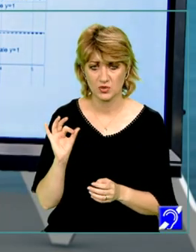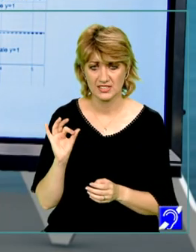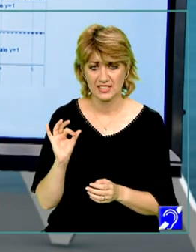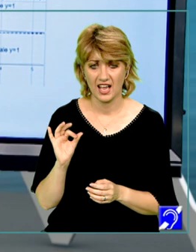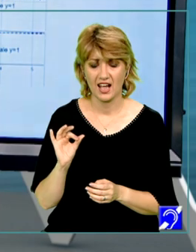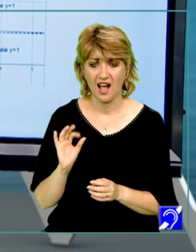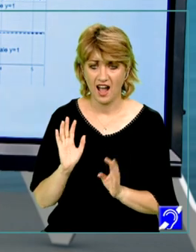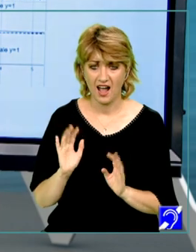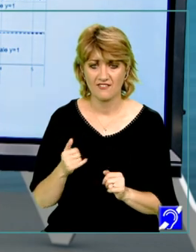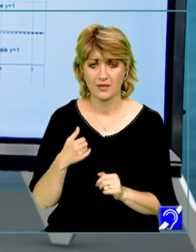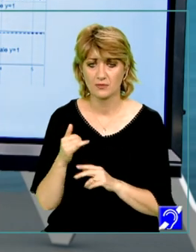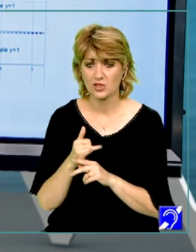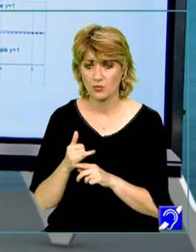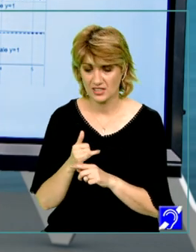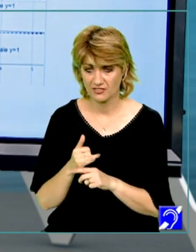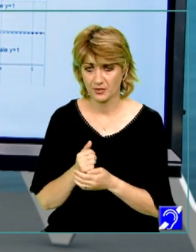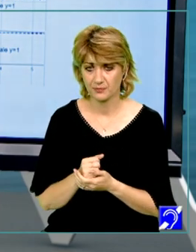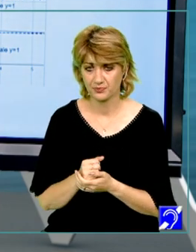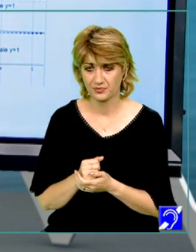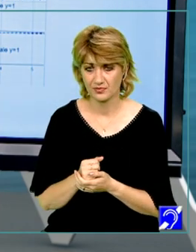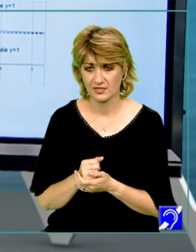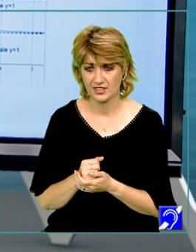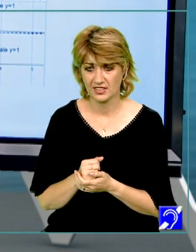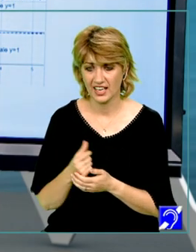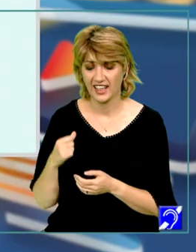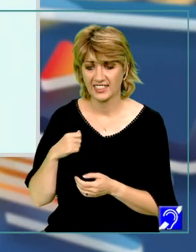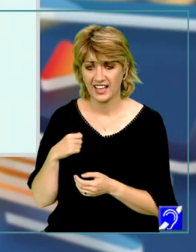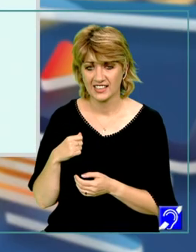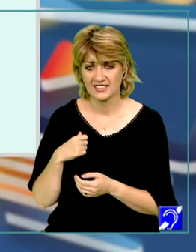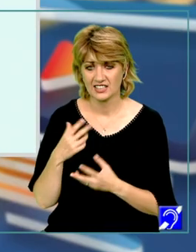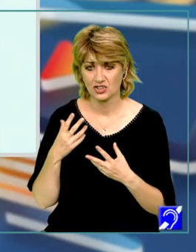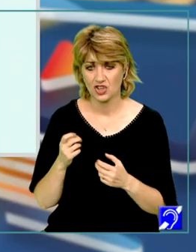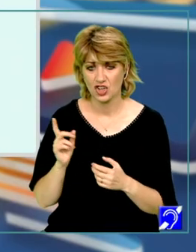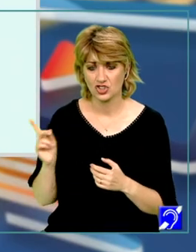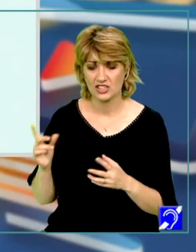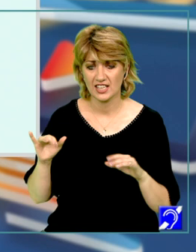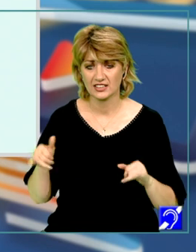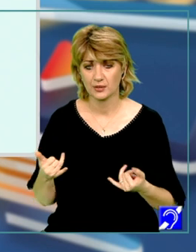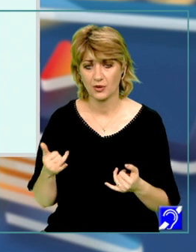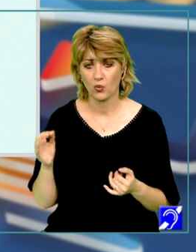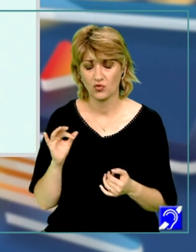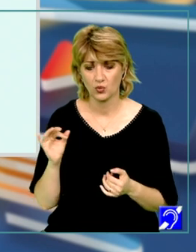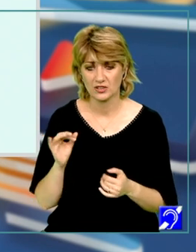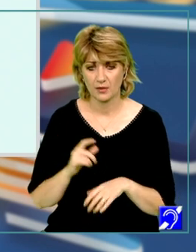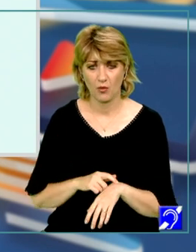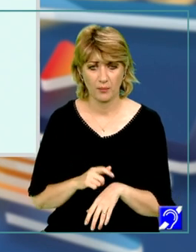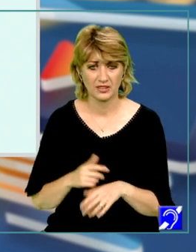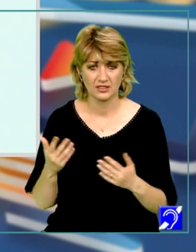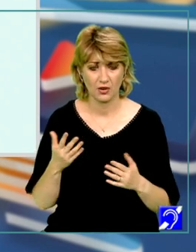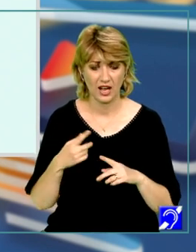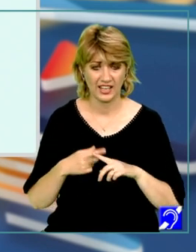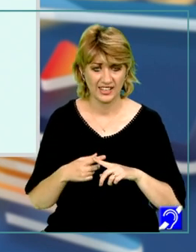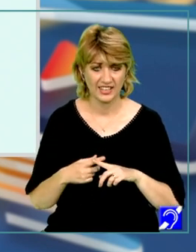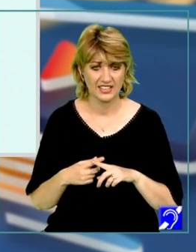astfel încât să observați că ne interesează ceea ce se întâmplă cu funcția în momentul în care x